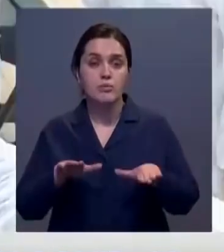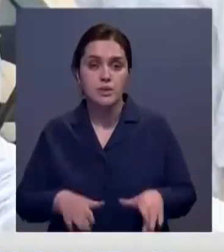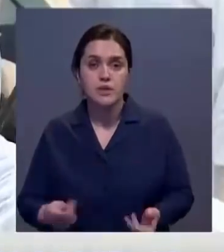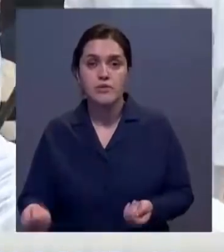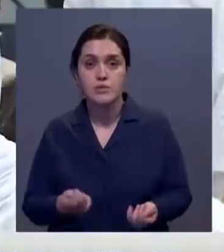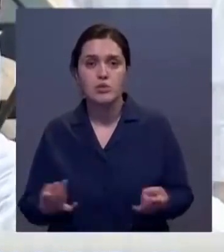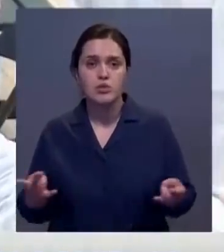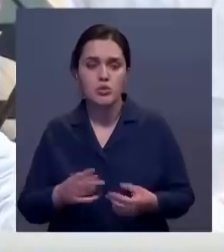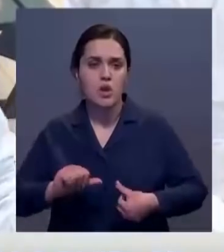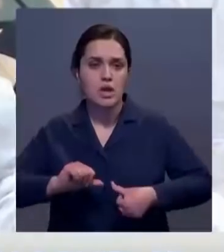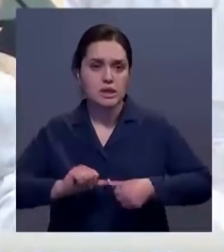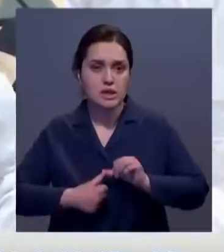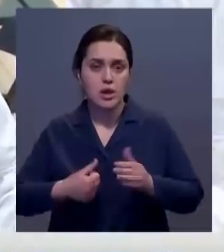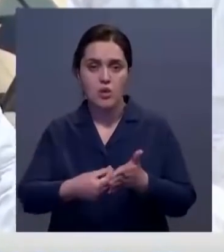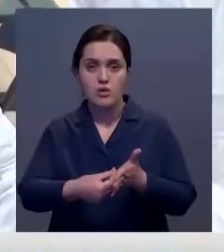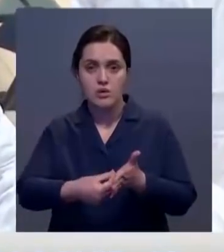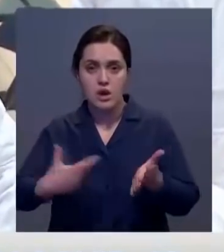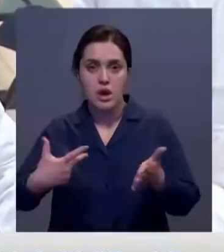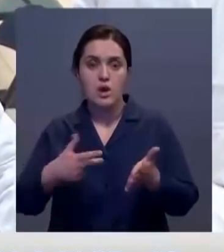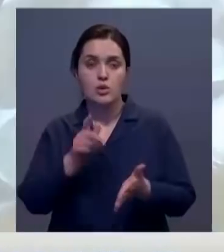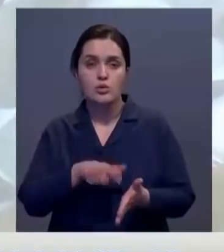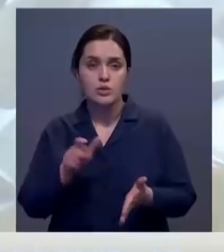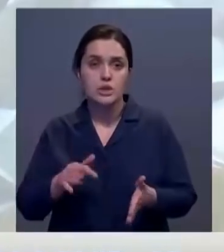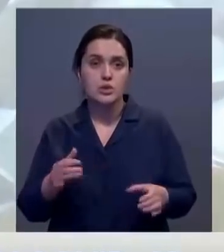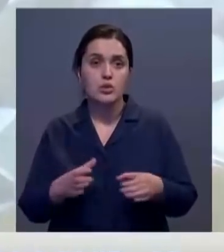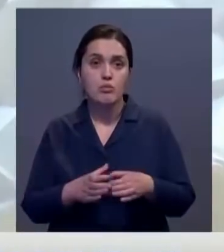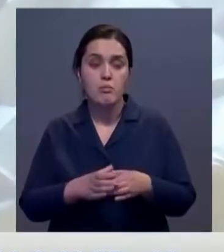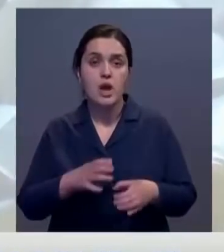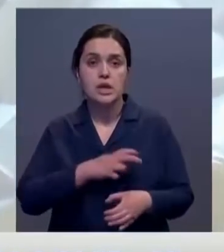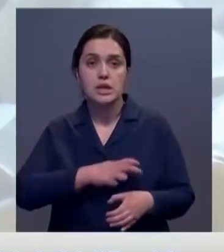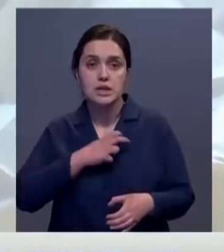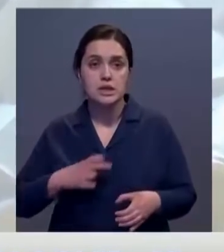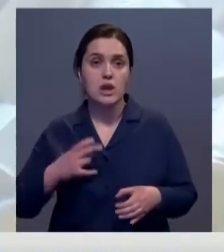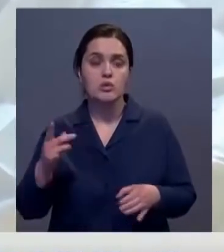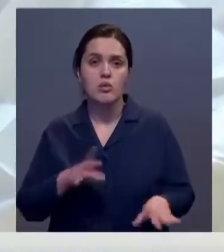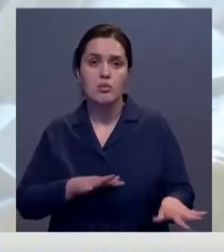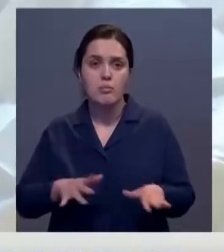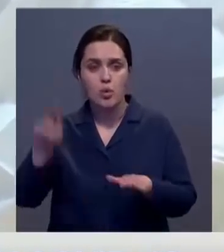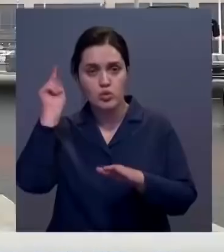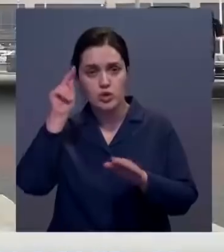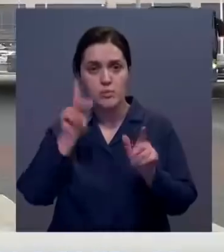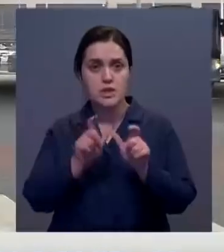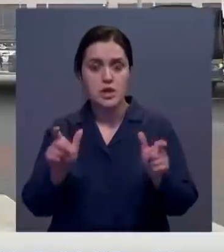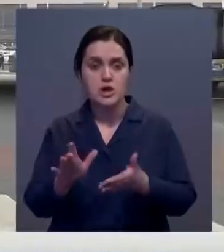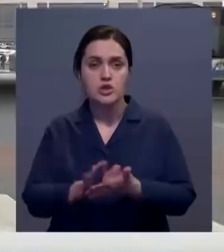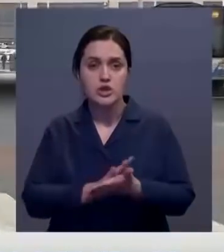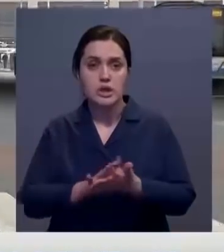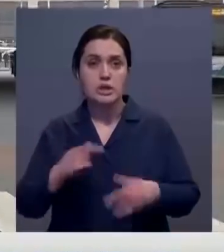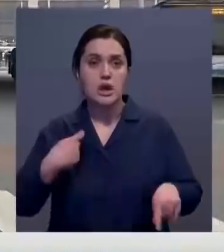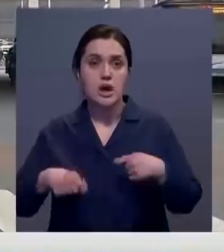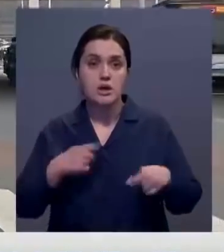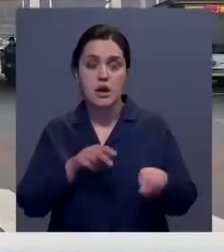властям необходимо регулярно тестировать людей из группы риска, проводить профилактические меры в учебных заведениях и на рынках,